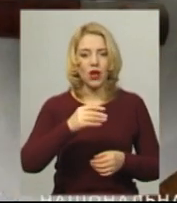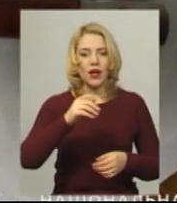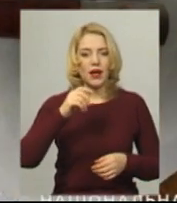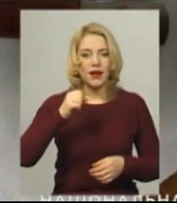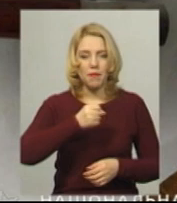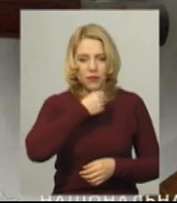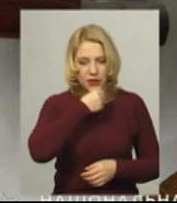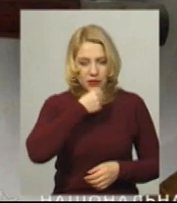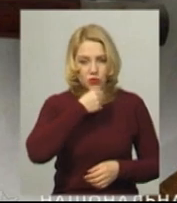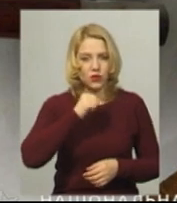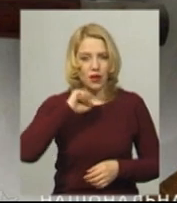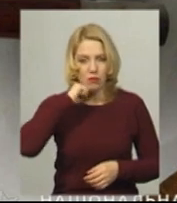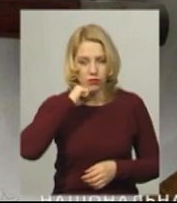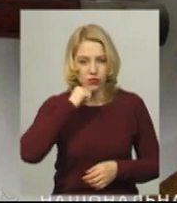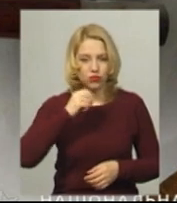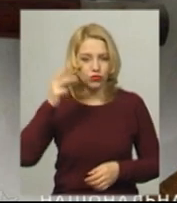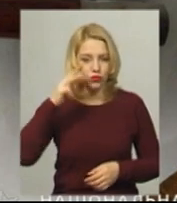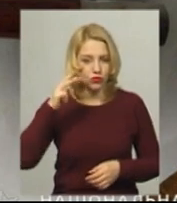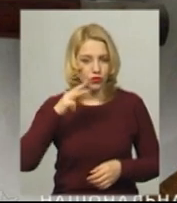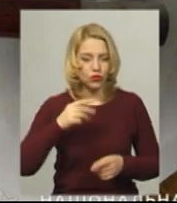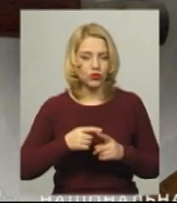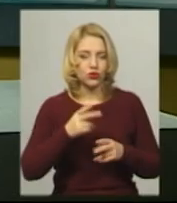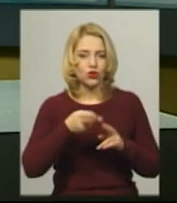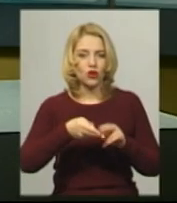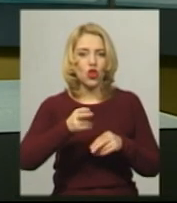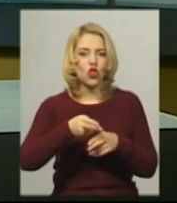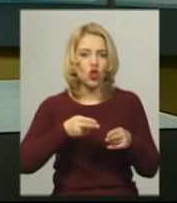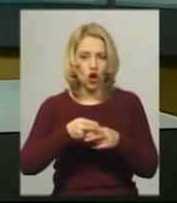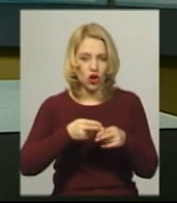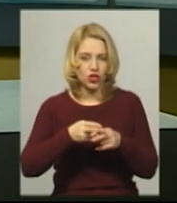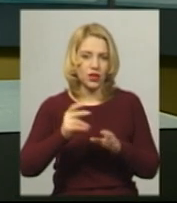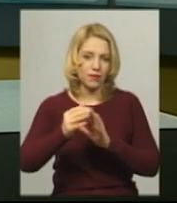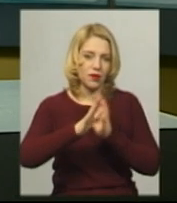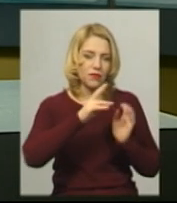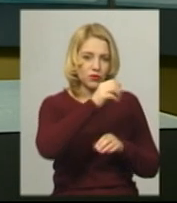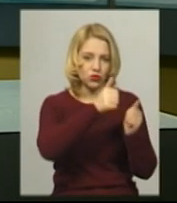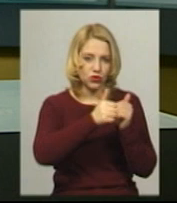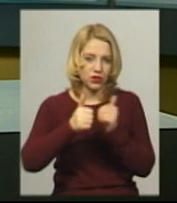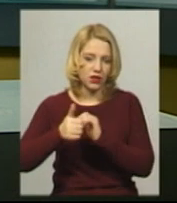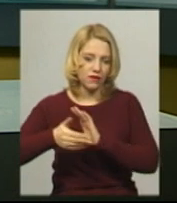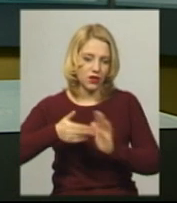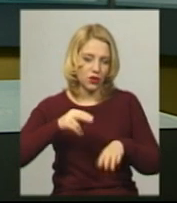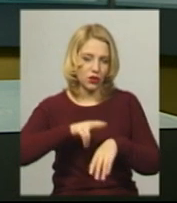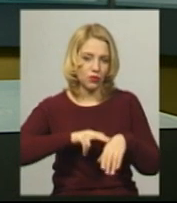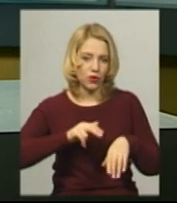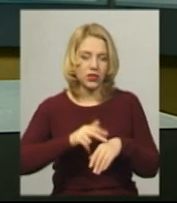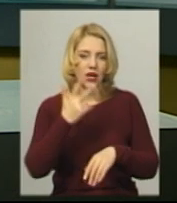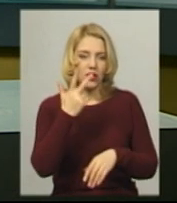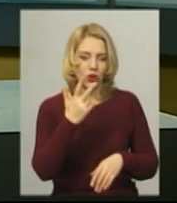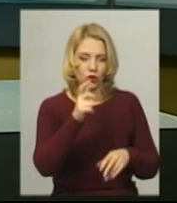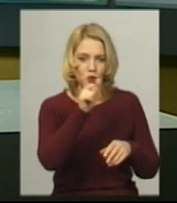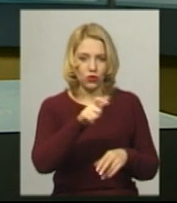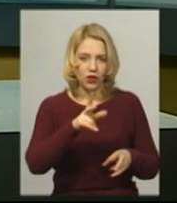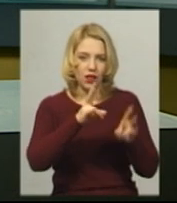Поліцейських і медиків викликали сусіди, котрі почули крики. У будинку правоохоронці знайшли трьох травмованих з цілесними ушкодженнями.